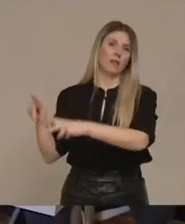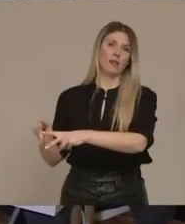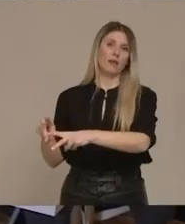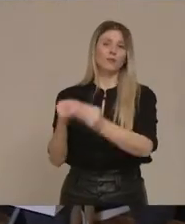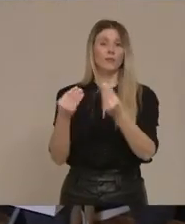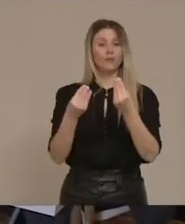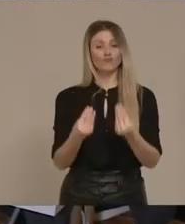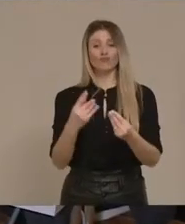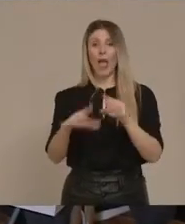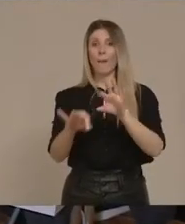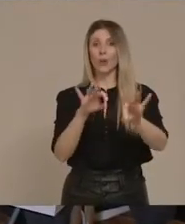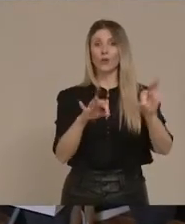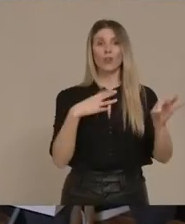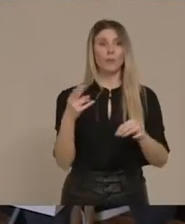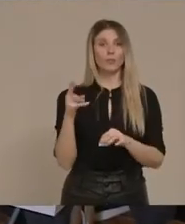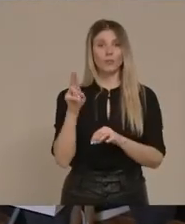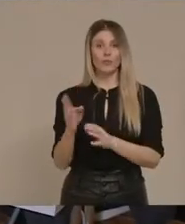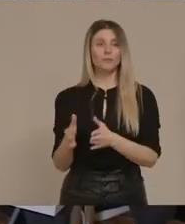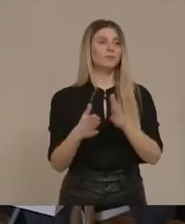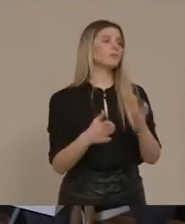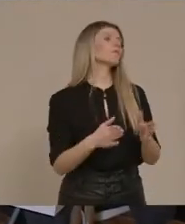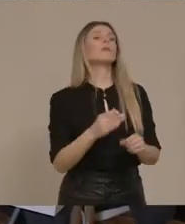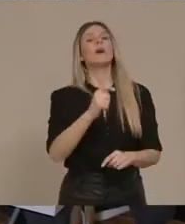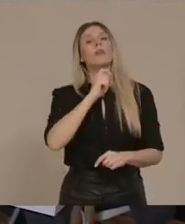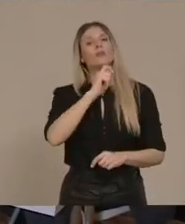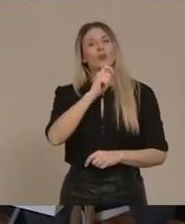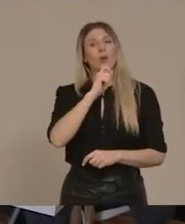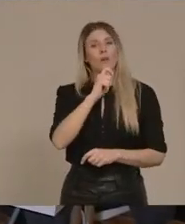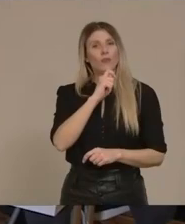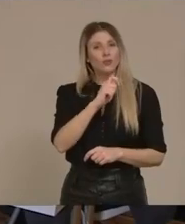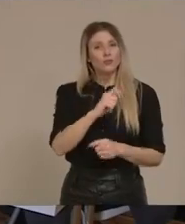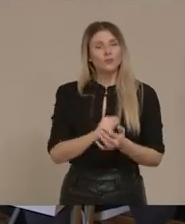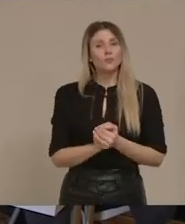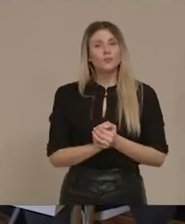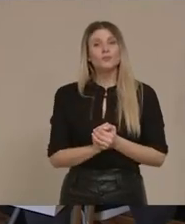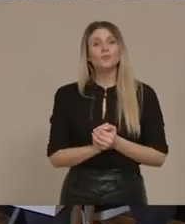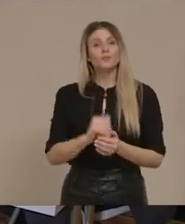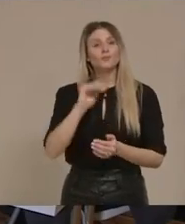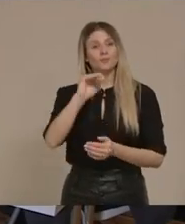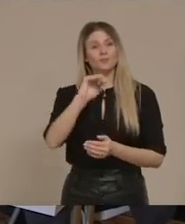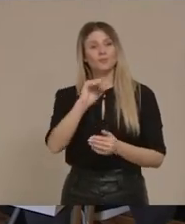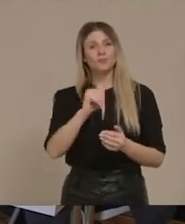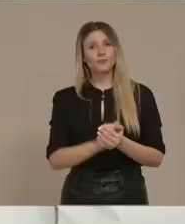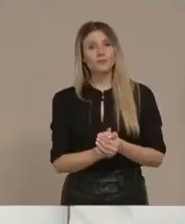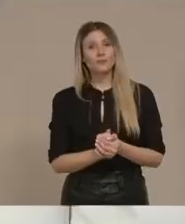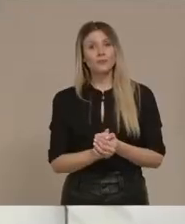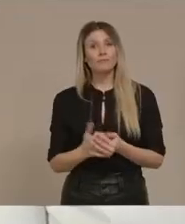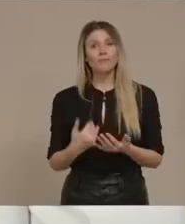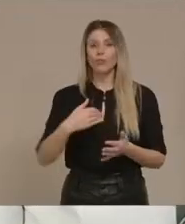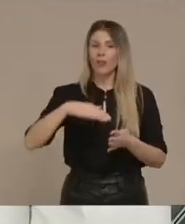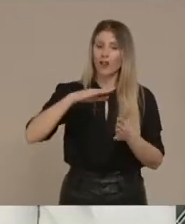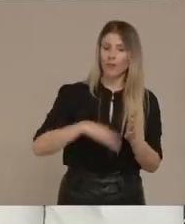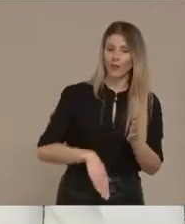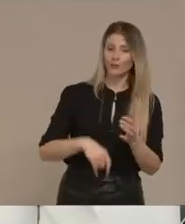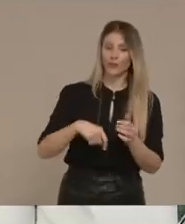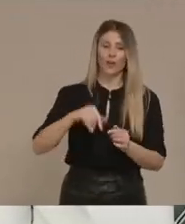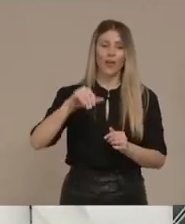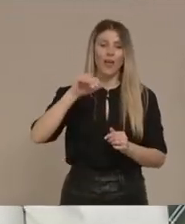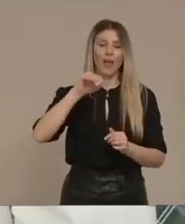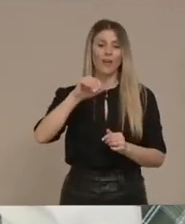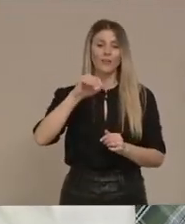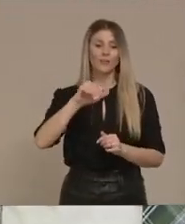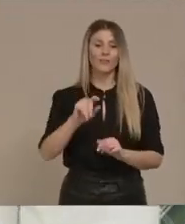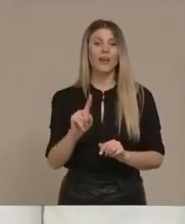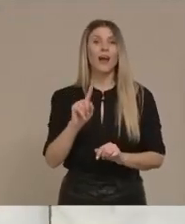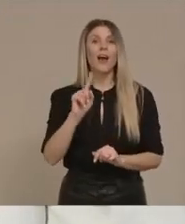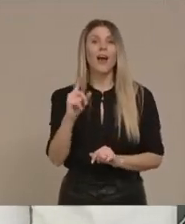Κύριος Λατσούλης Ναι, κύριε Πρόεδρε εδώ Κύριε Πρόεδρε εδώ Τελευταίες ρωτάω αλλά ελπίζω την πατρίδα μου την Καστοριά